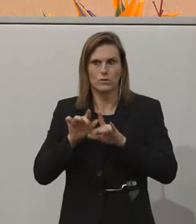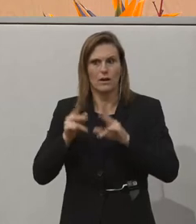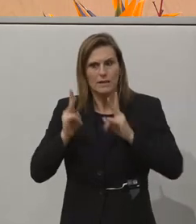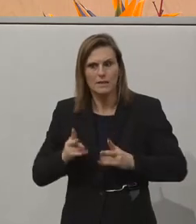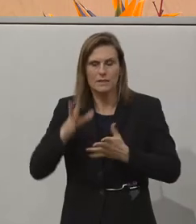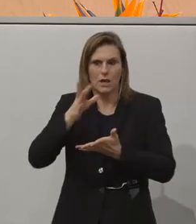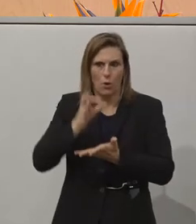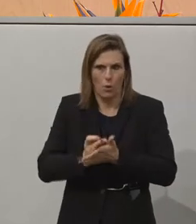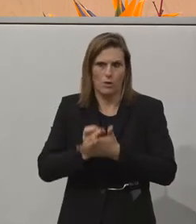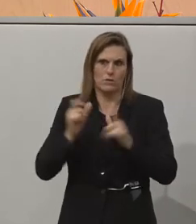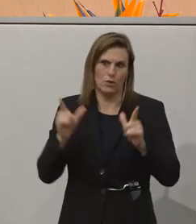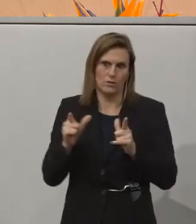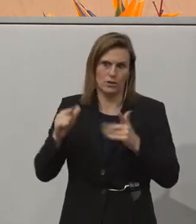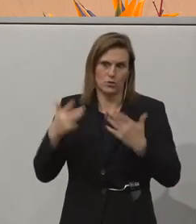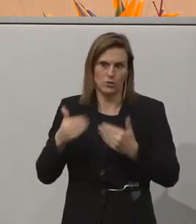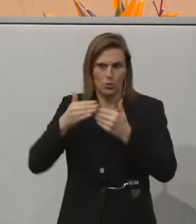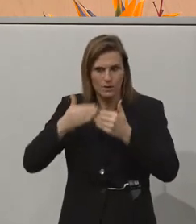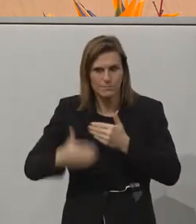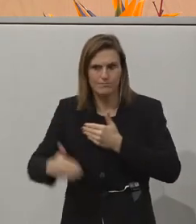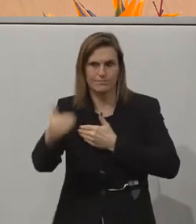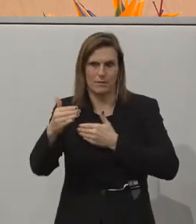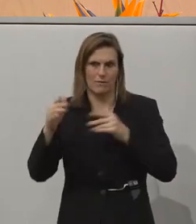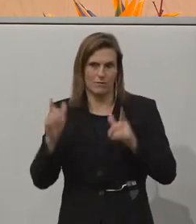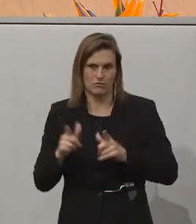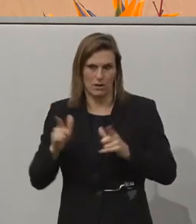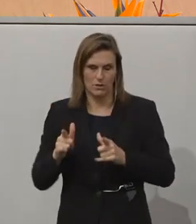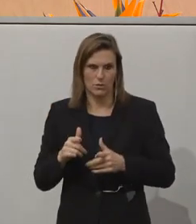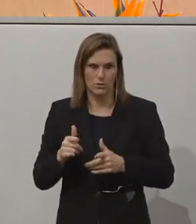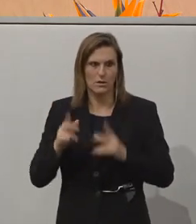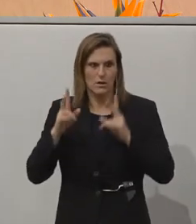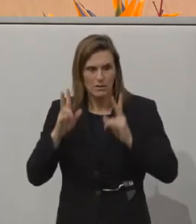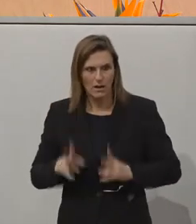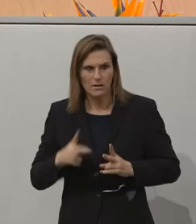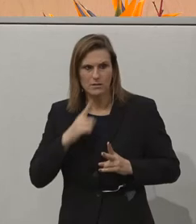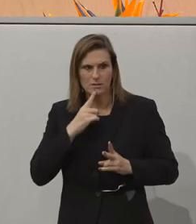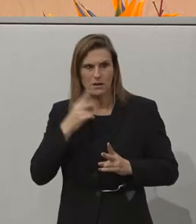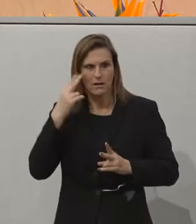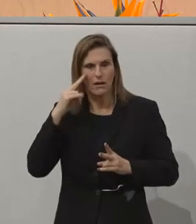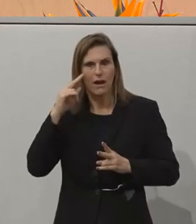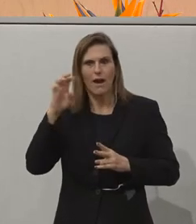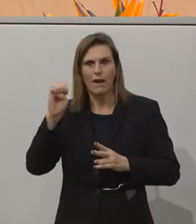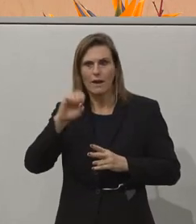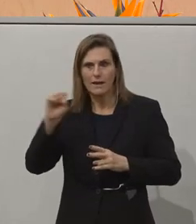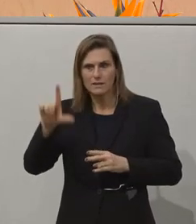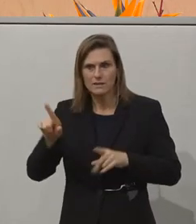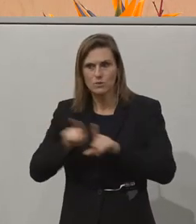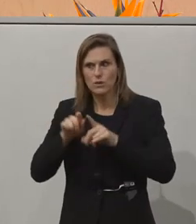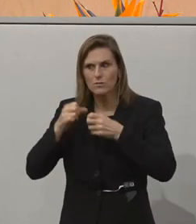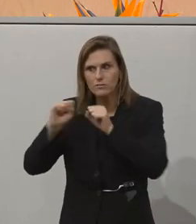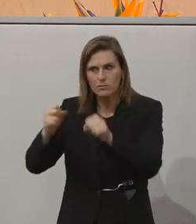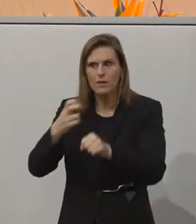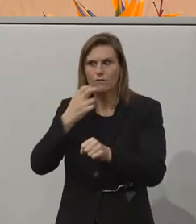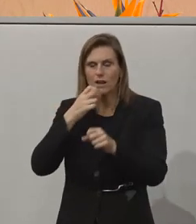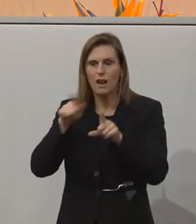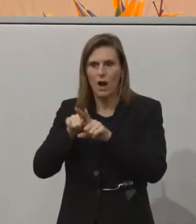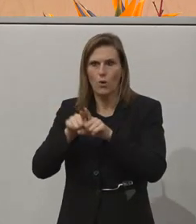richtige Ort für diese Veranstaltung ist. Und ich kann, sofern das vom Herrn Essl und der Initiative gewollt wird,